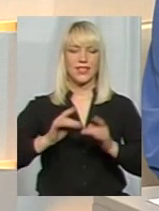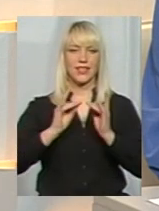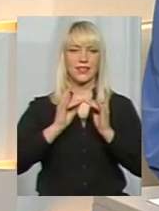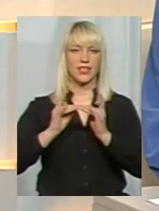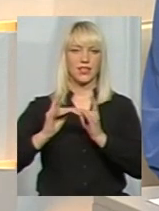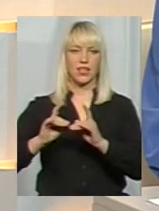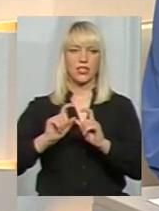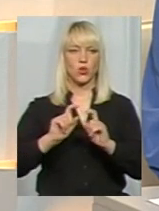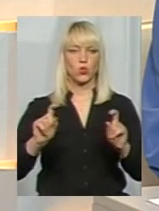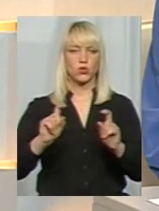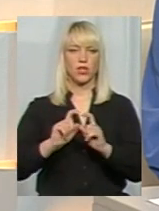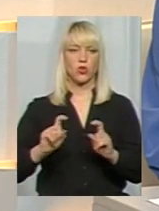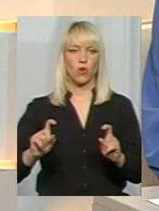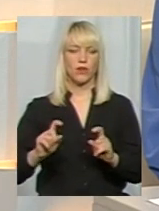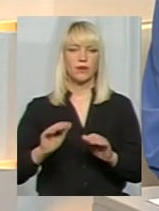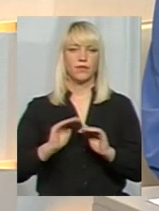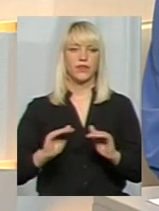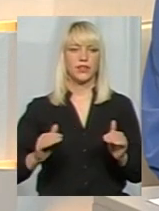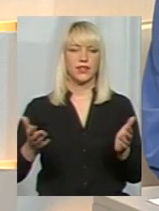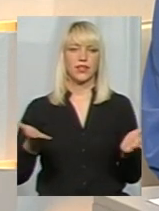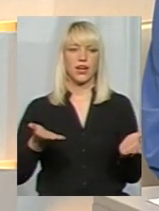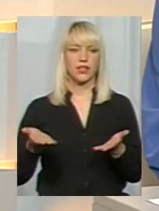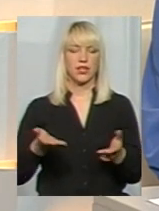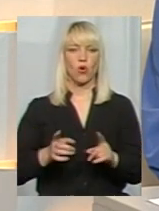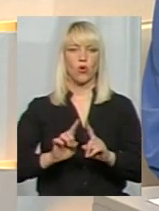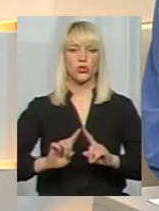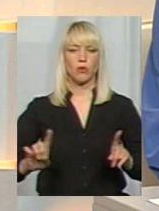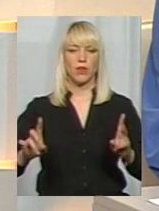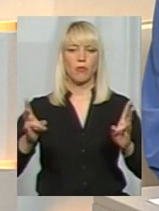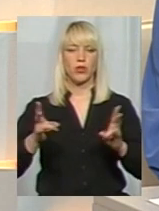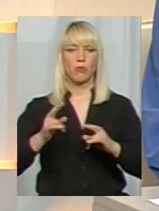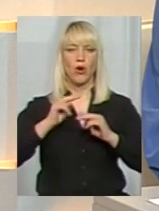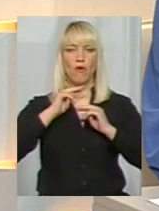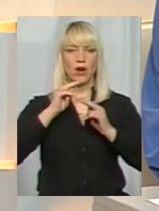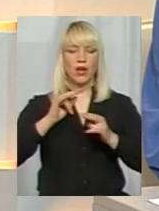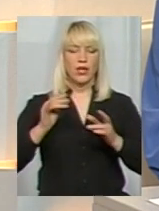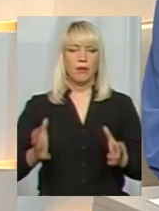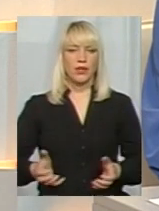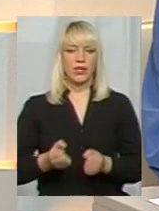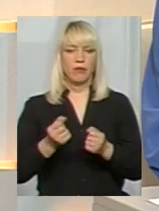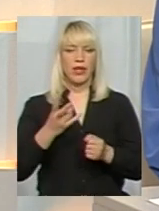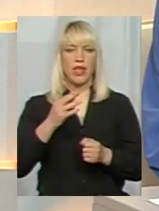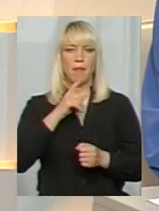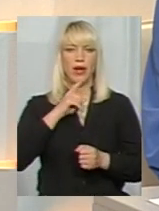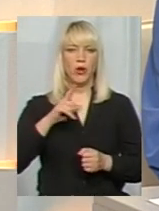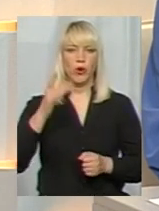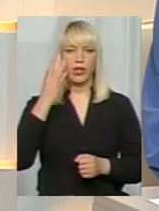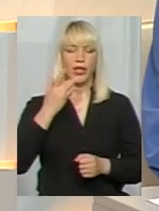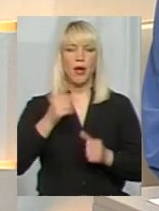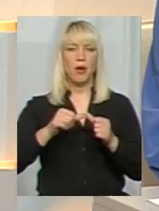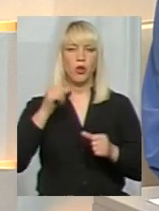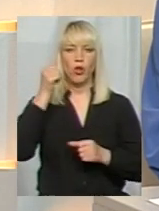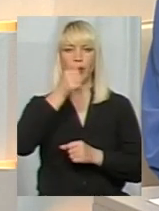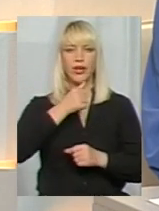установи, діти яких особливо потребують уваги і підтримки на період літа. Минулоріч